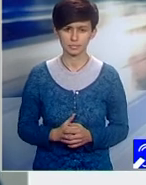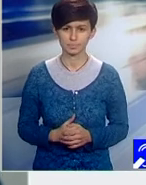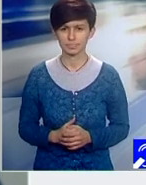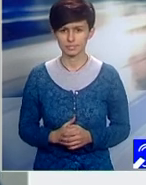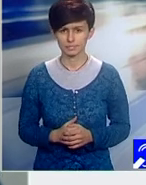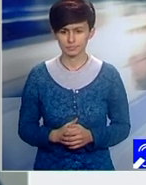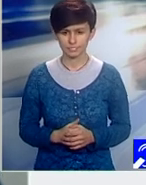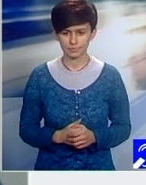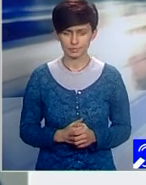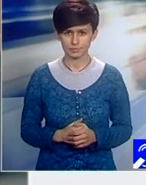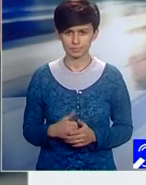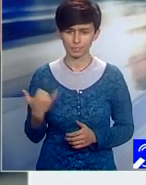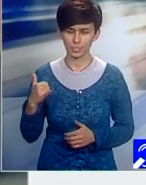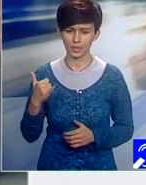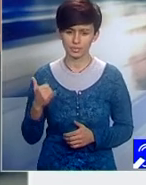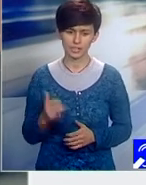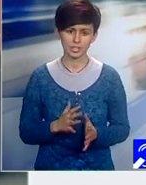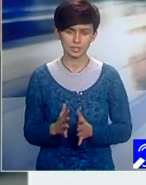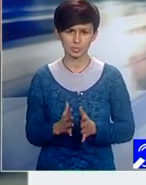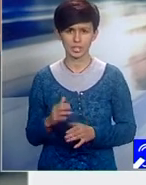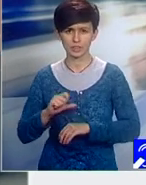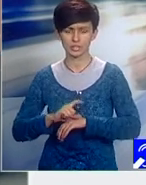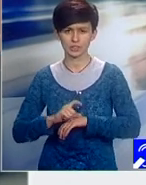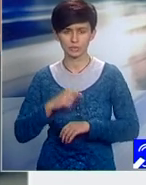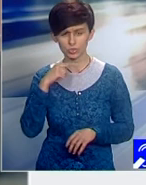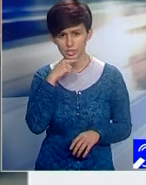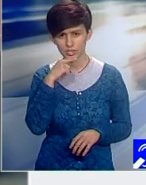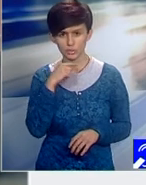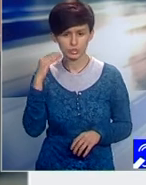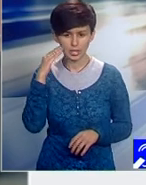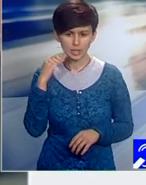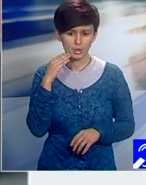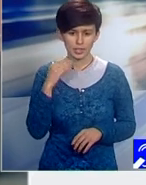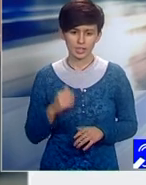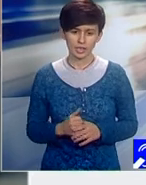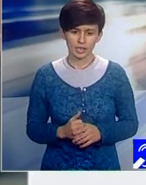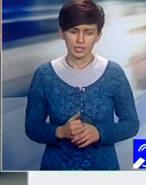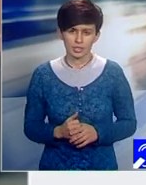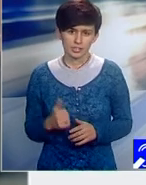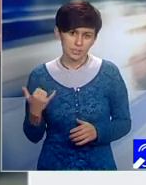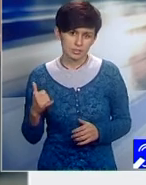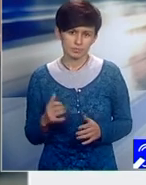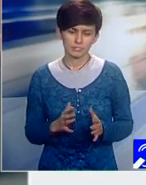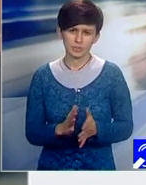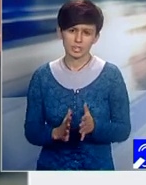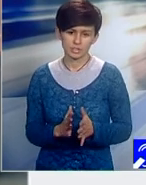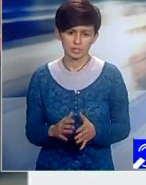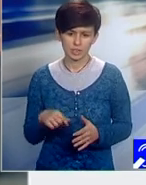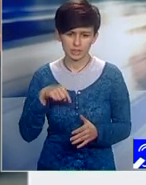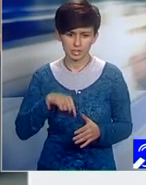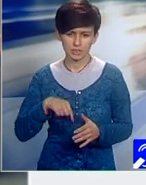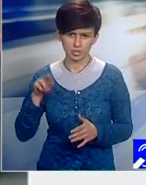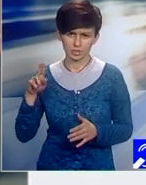asta. Vin semnale din Turcia, din Rusia, din Statele Unite, vin semnale din interiorul Uniunii